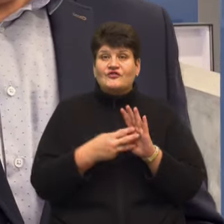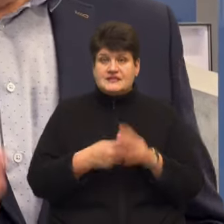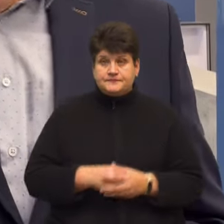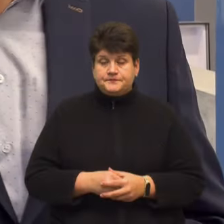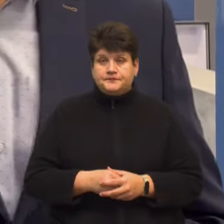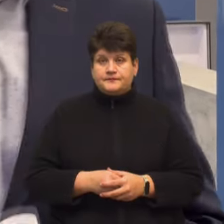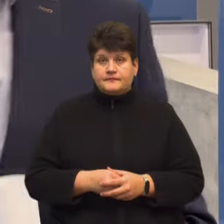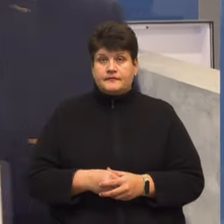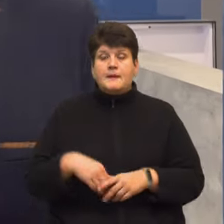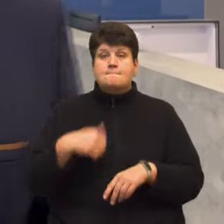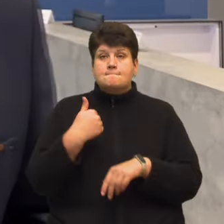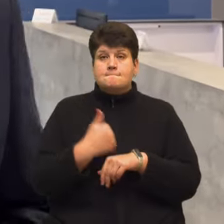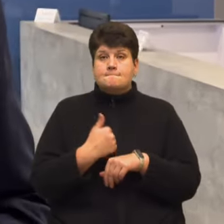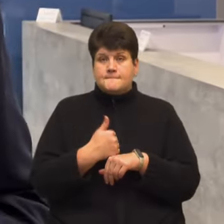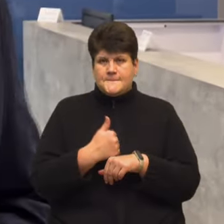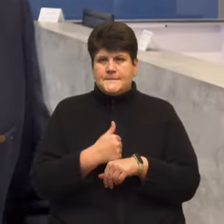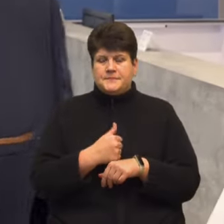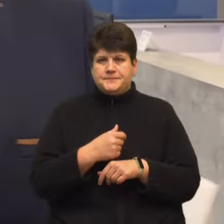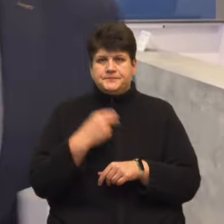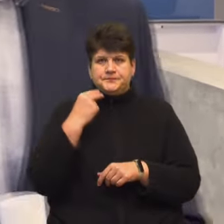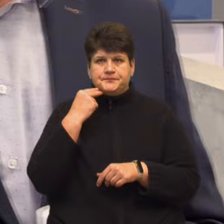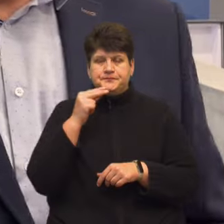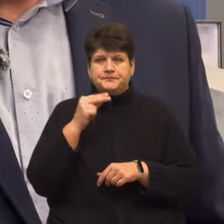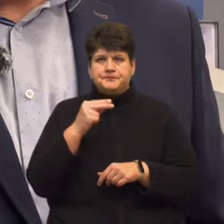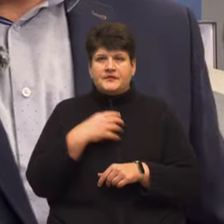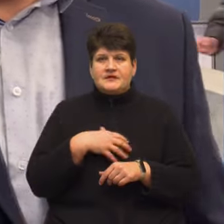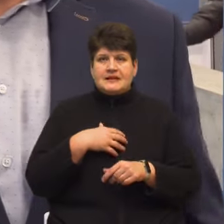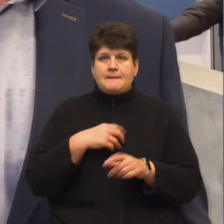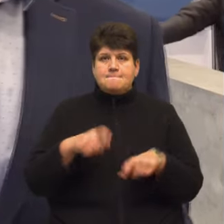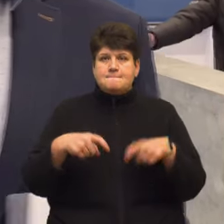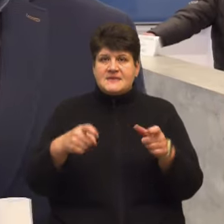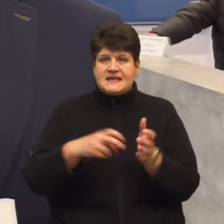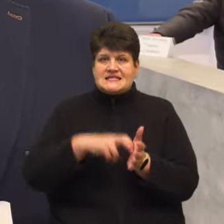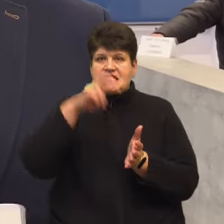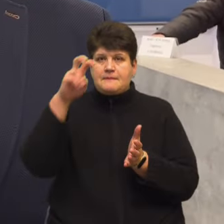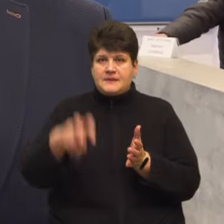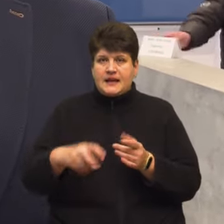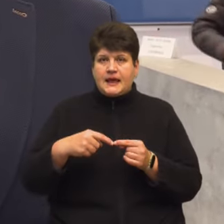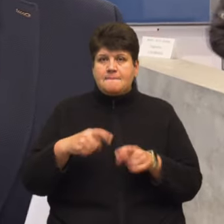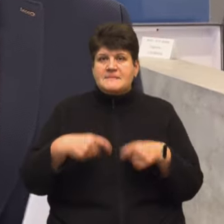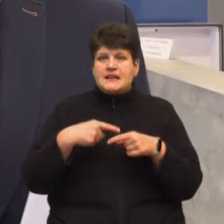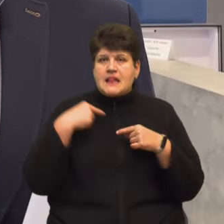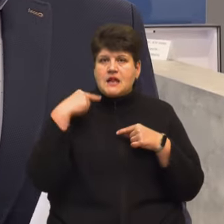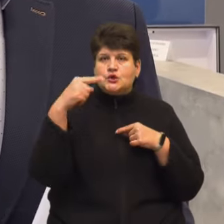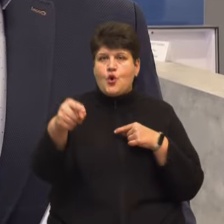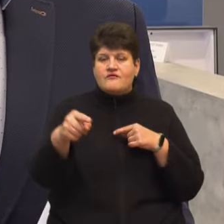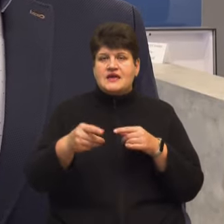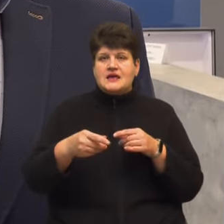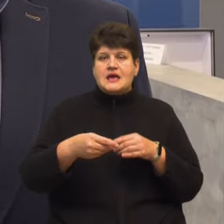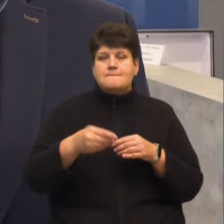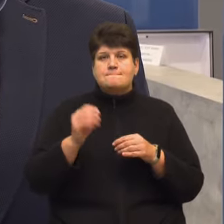Пріоритетом в нашій області є біг, стрибки, біг на довгі дистанції і метання.